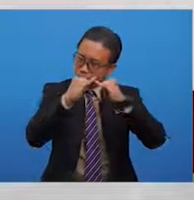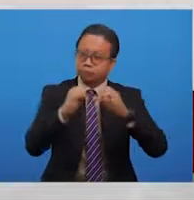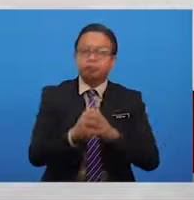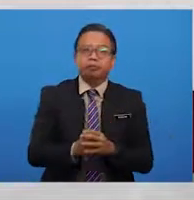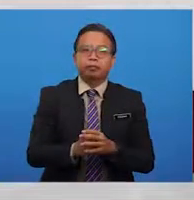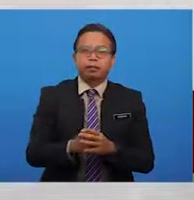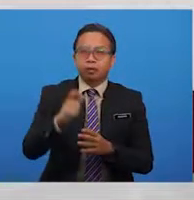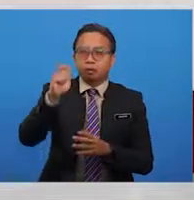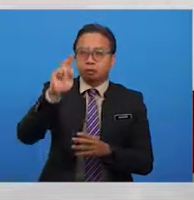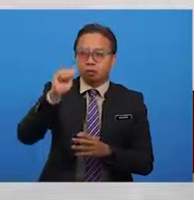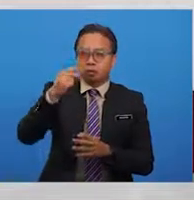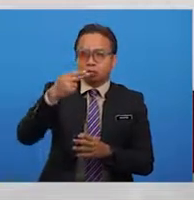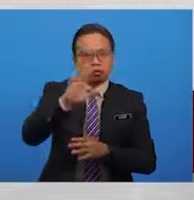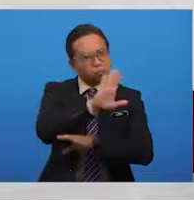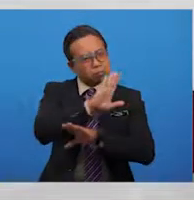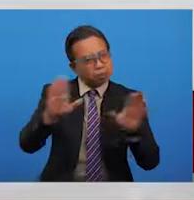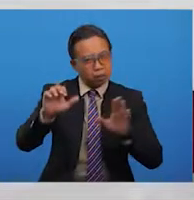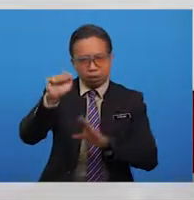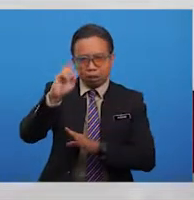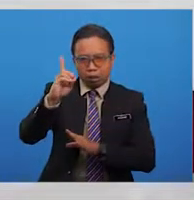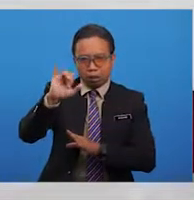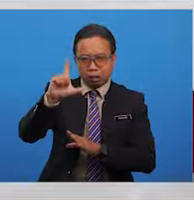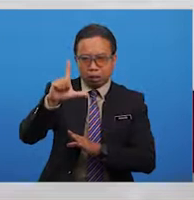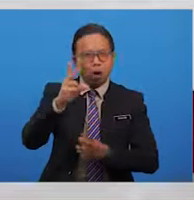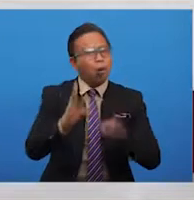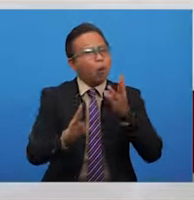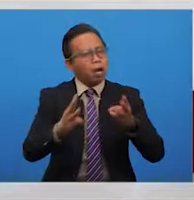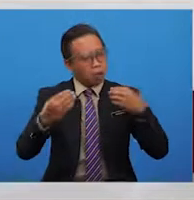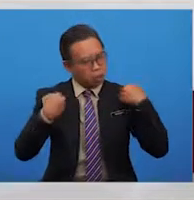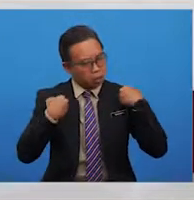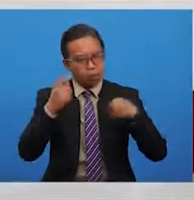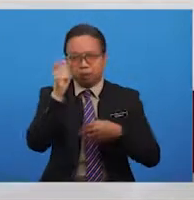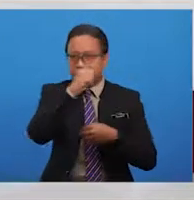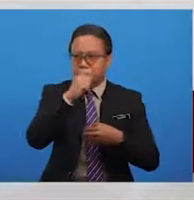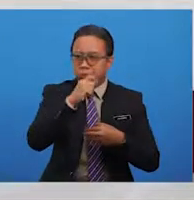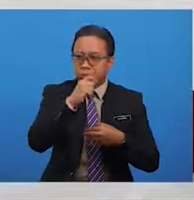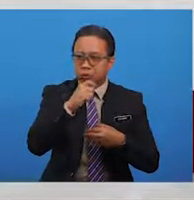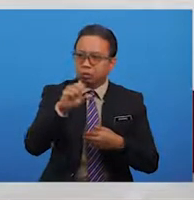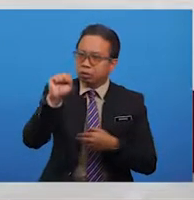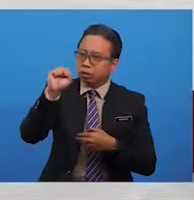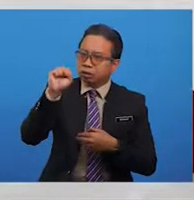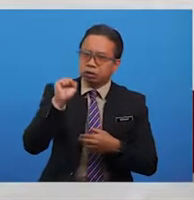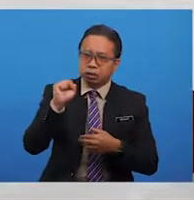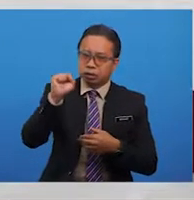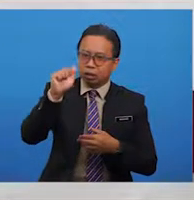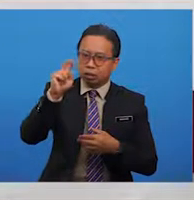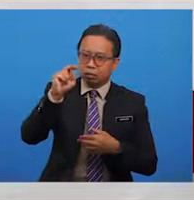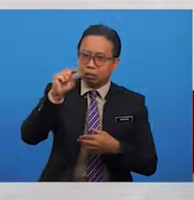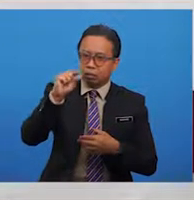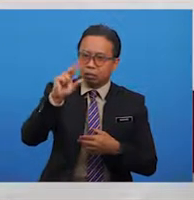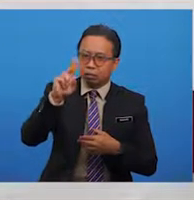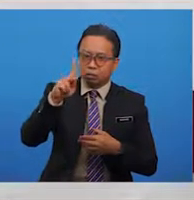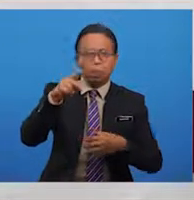tuah tidak akan bersikap saksama walaupun adanya pendustaan sehingga sanggup membiarkan kesengsaraan